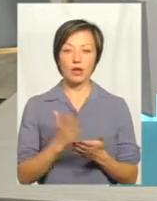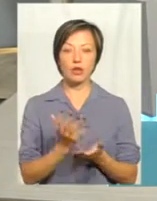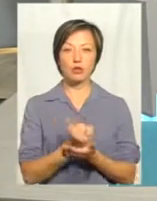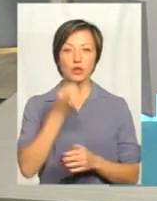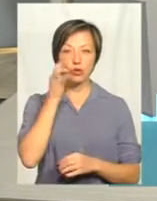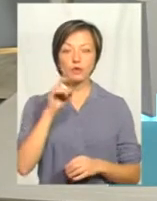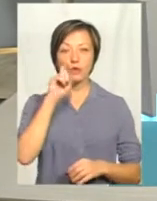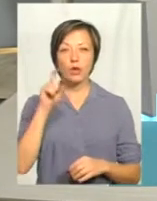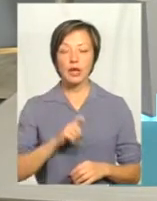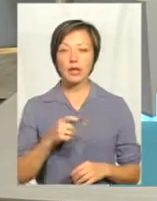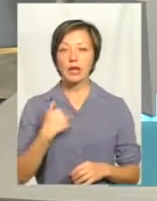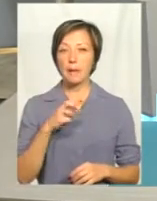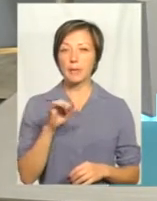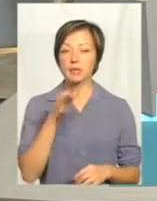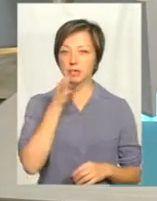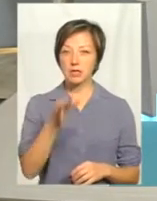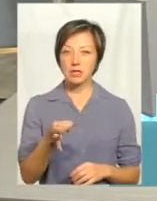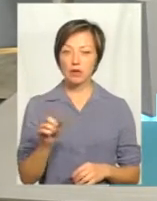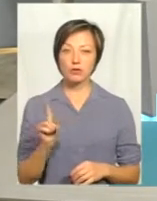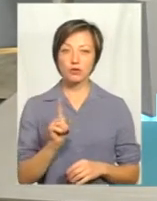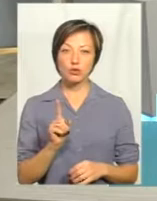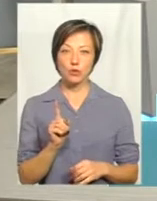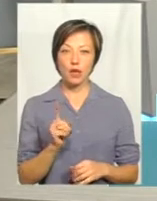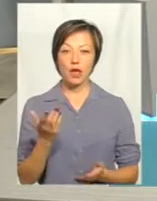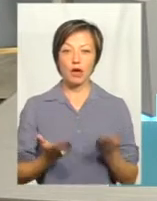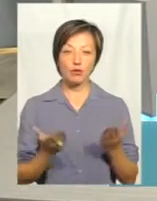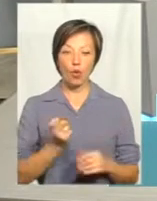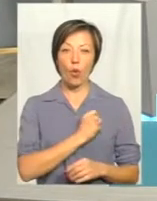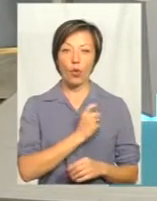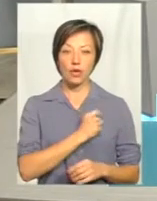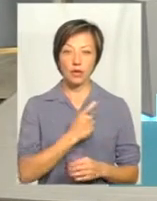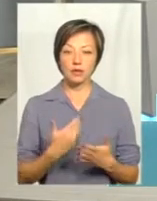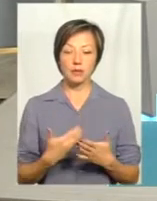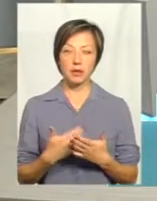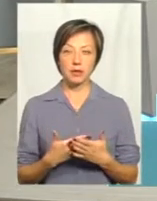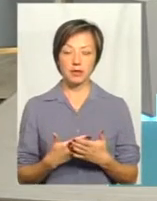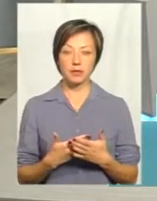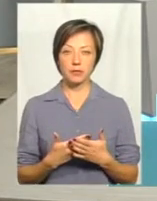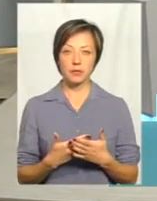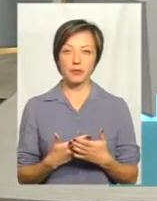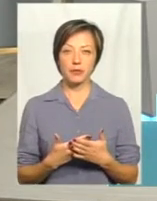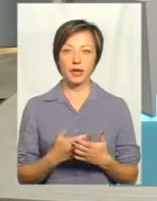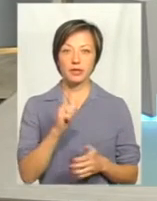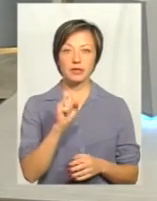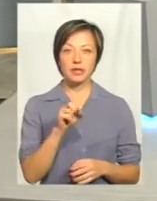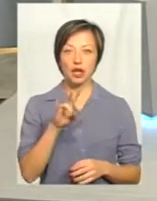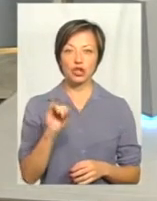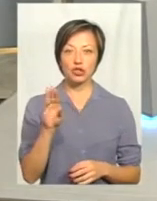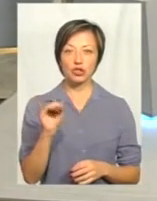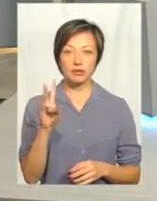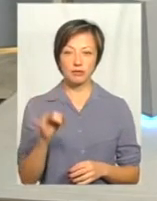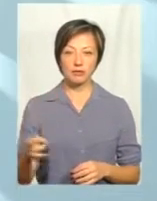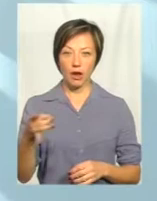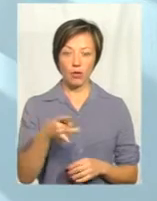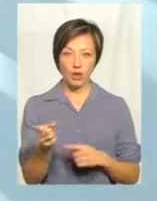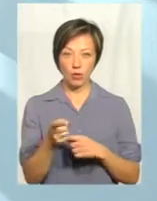досвід на Україні. Я би сказав, що якщо на Одещині взяти, наприклад, там чи у Заліщицькому районі взяти,